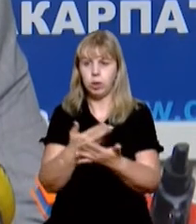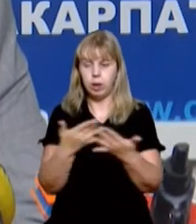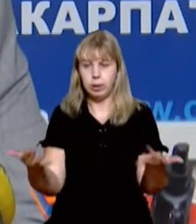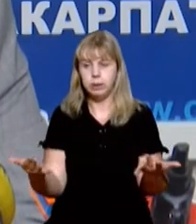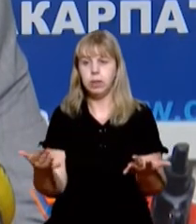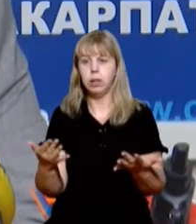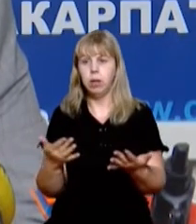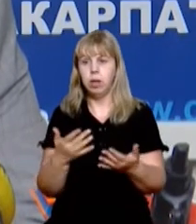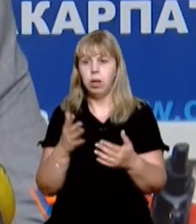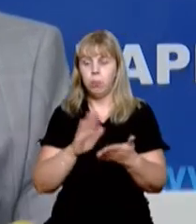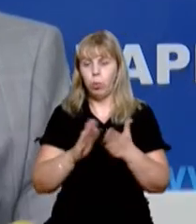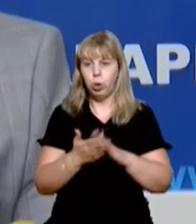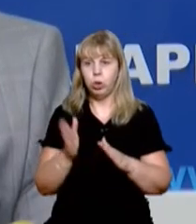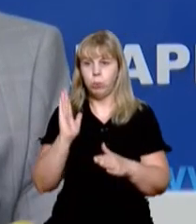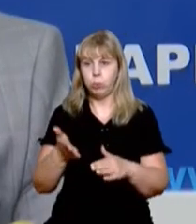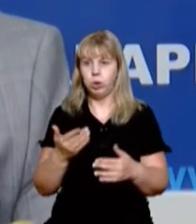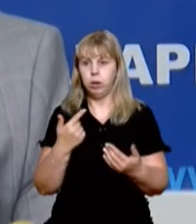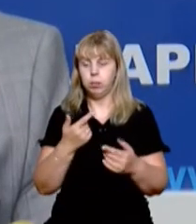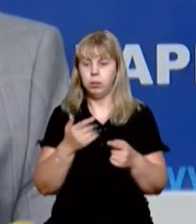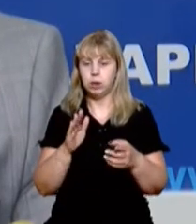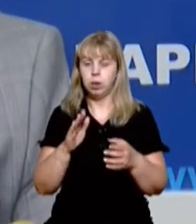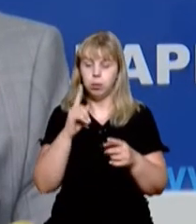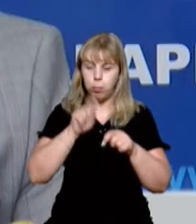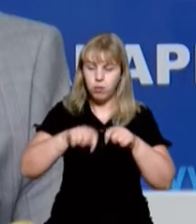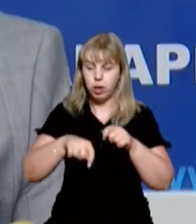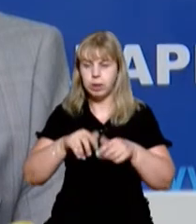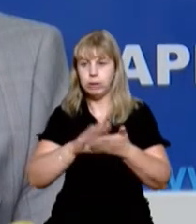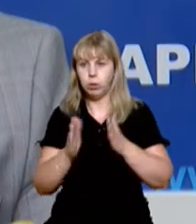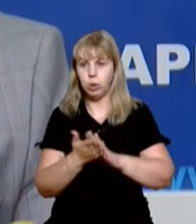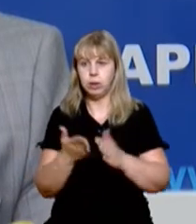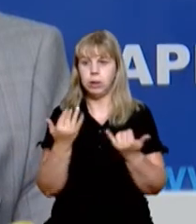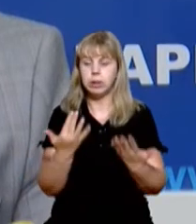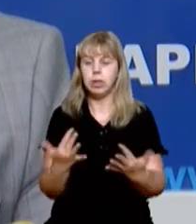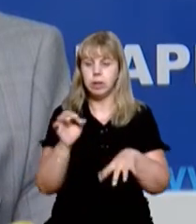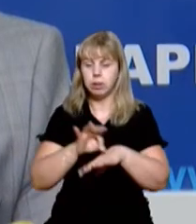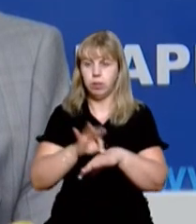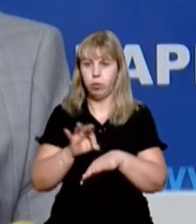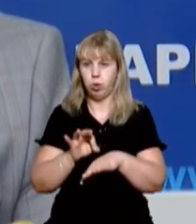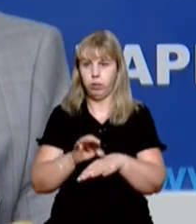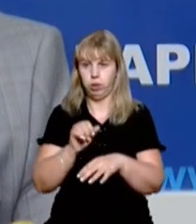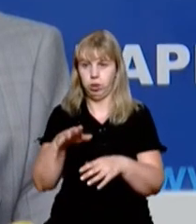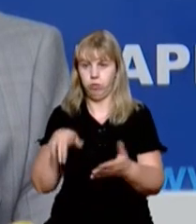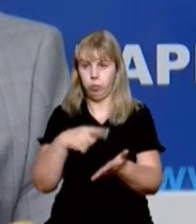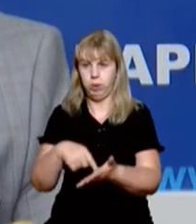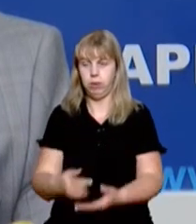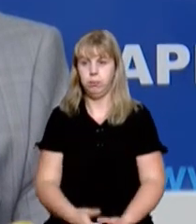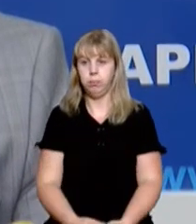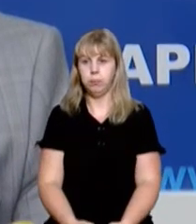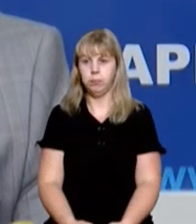конкретних порушень. Будемо дивитися ситуацію з показниками і після цього будемо прийматися відповідна рішення.